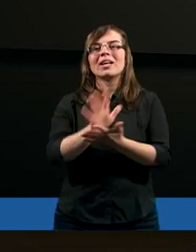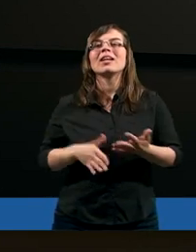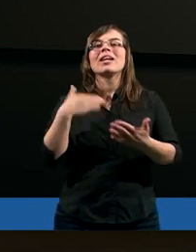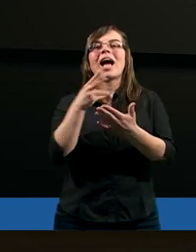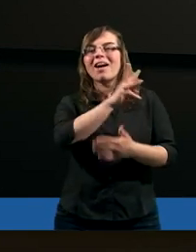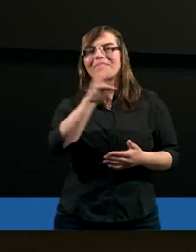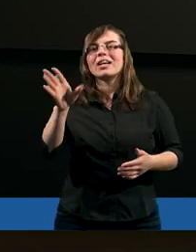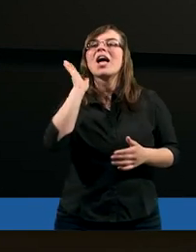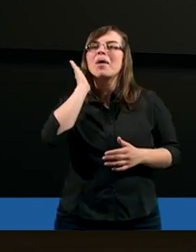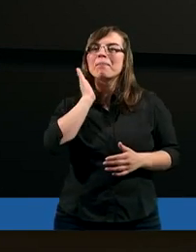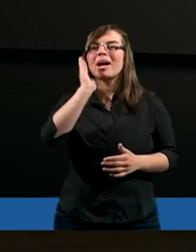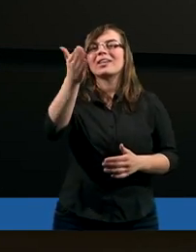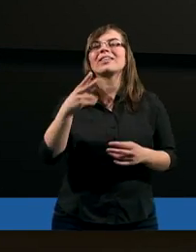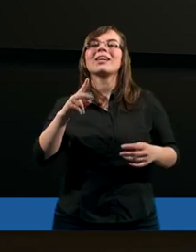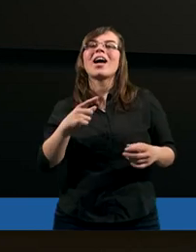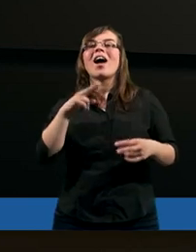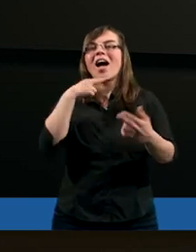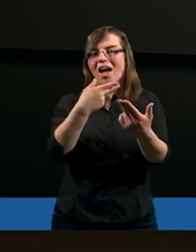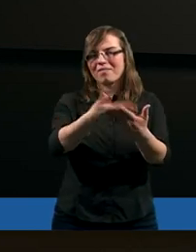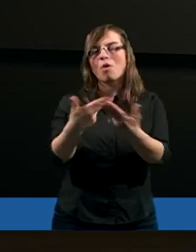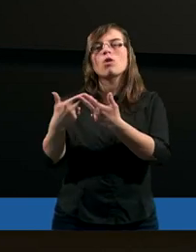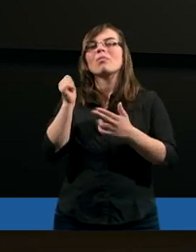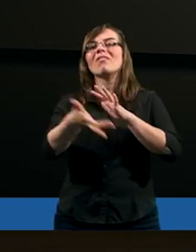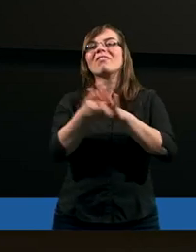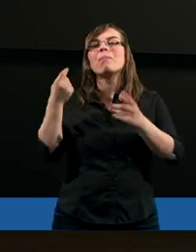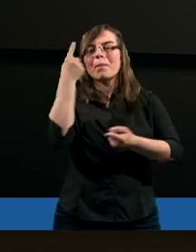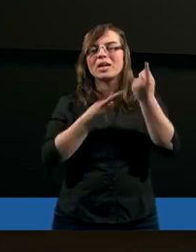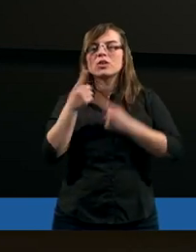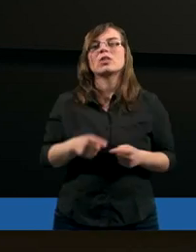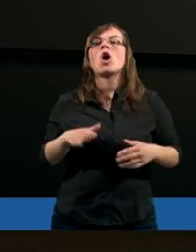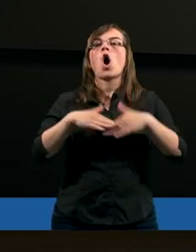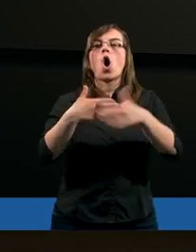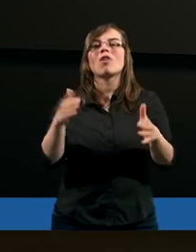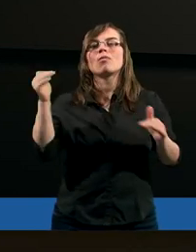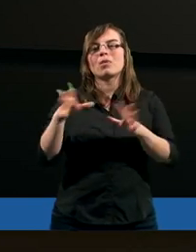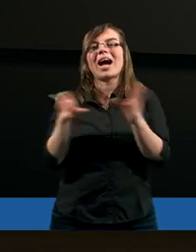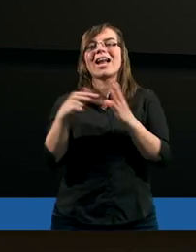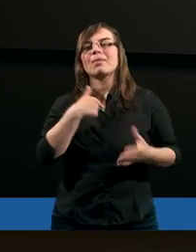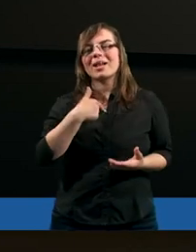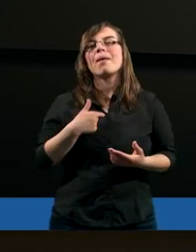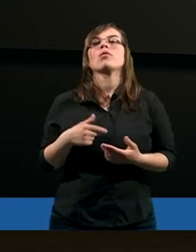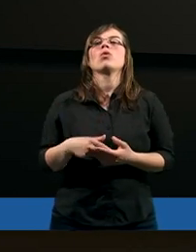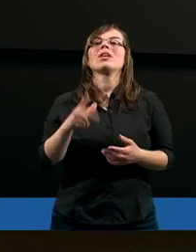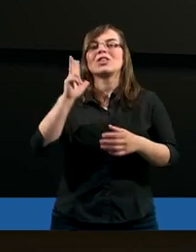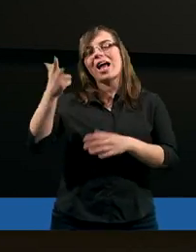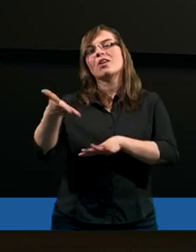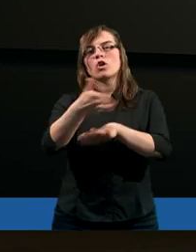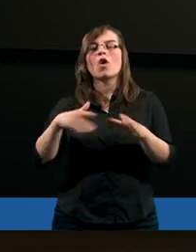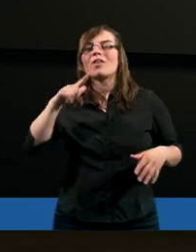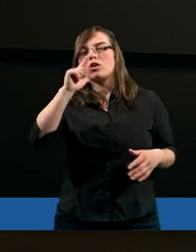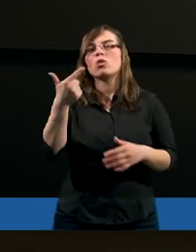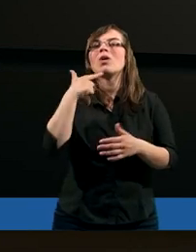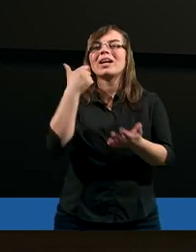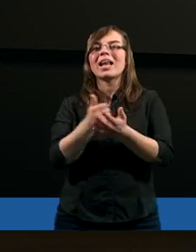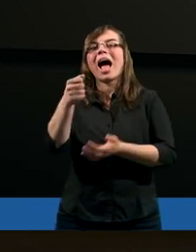teksty, a Wy będziecie wyciągali z nich myśli. Dobrze? Otwórzcie może razem ze mną. Trzeci